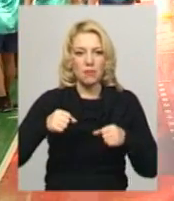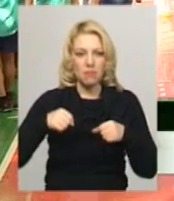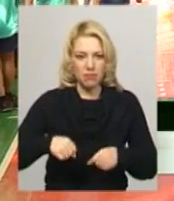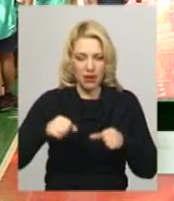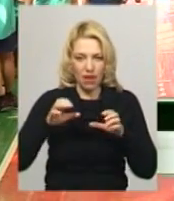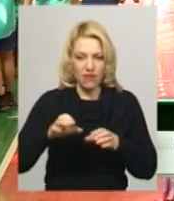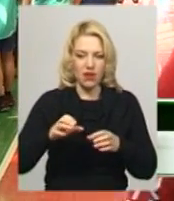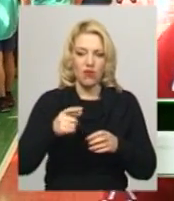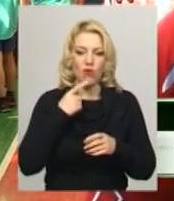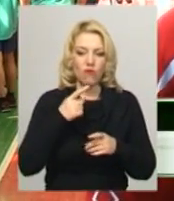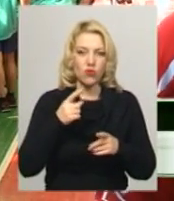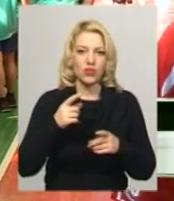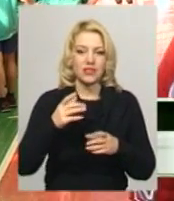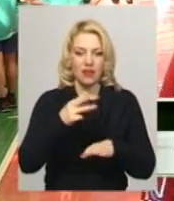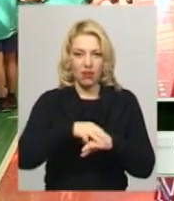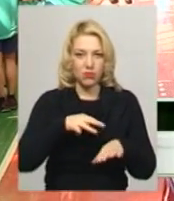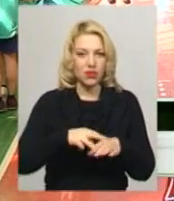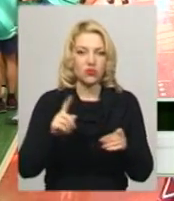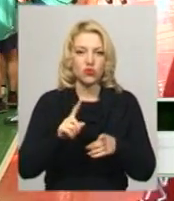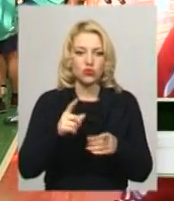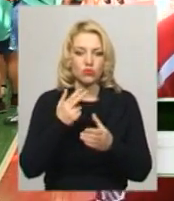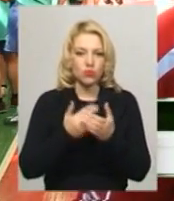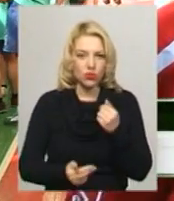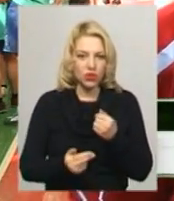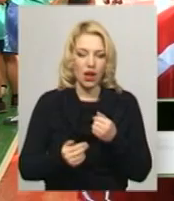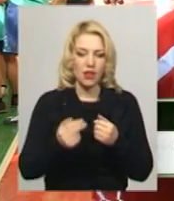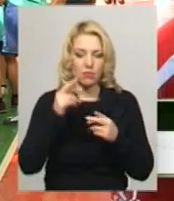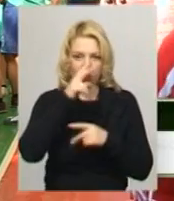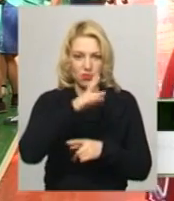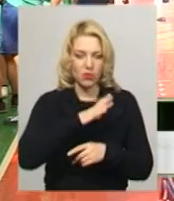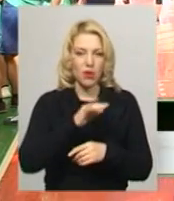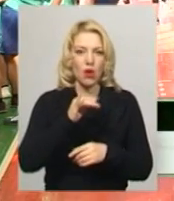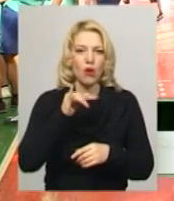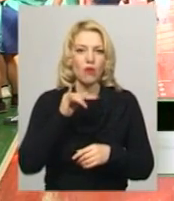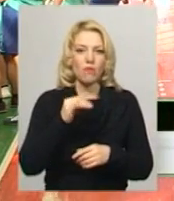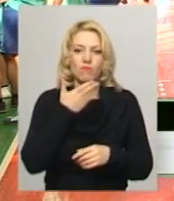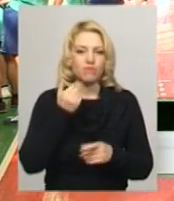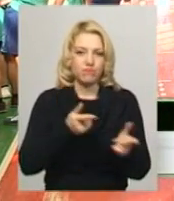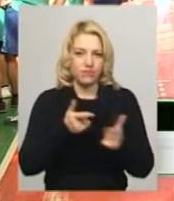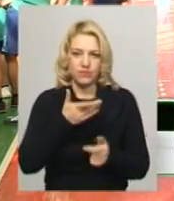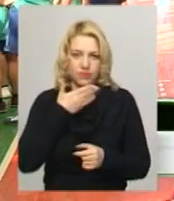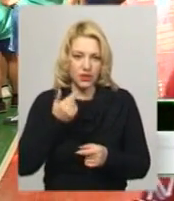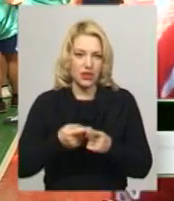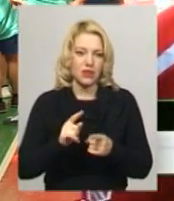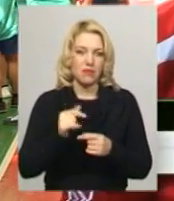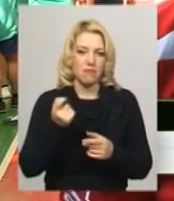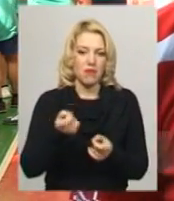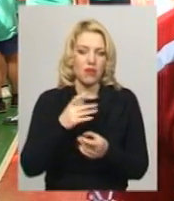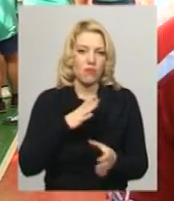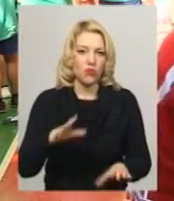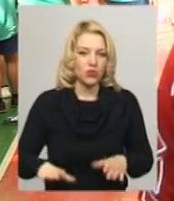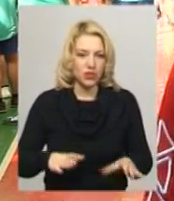Програли ми через нашу велику помилку. Це те, що ми дуже погано зіграні. Дуже мало було тренувань